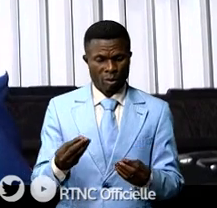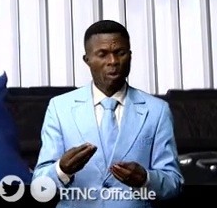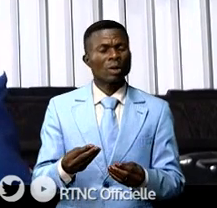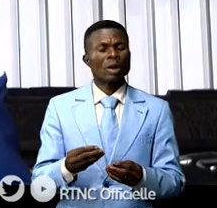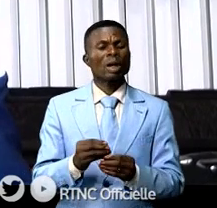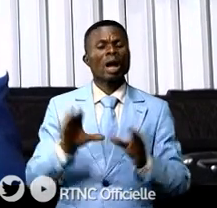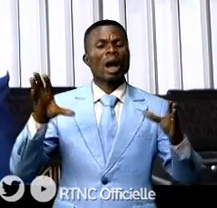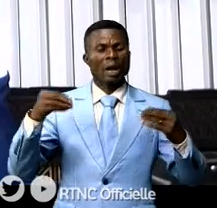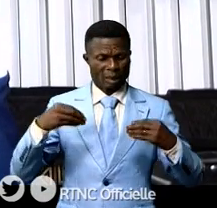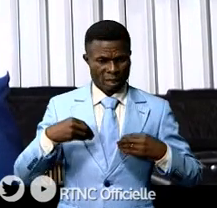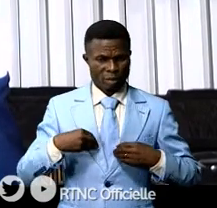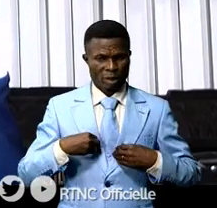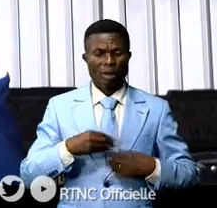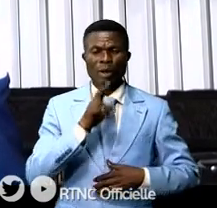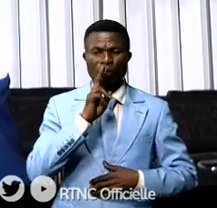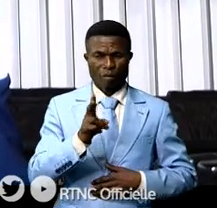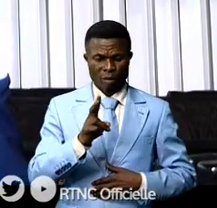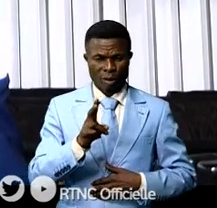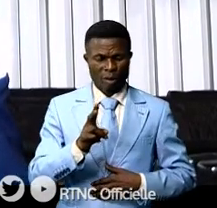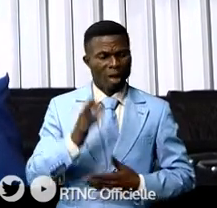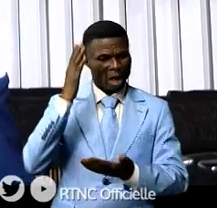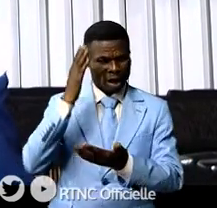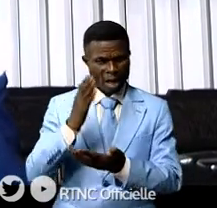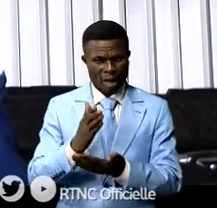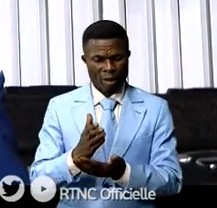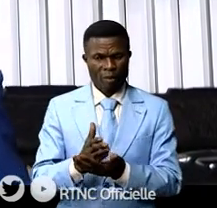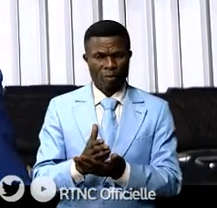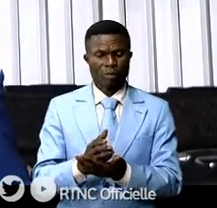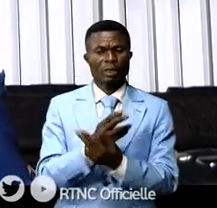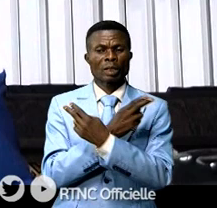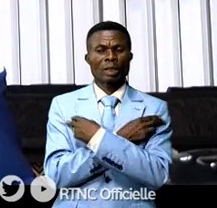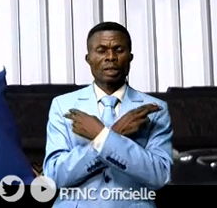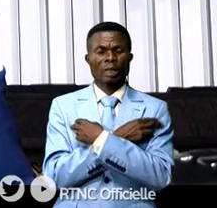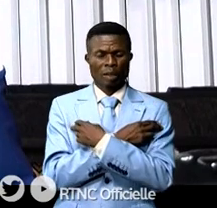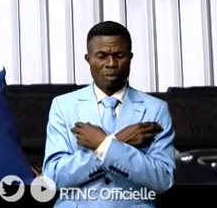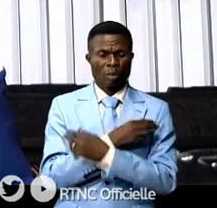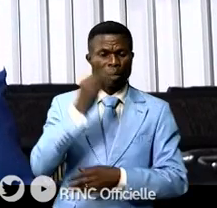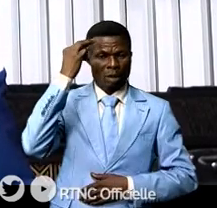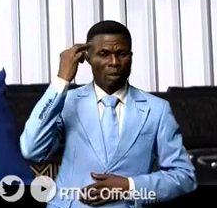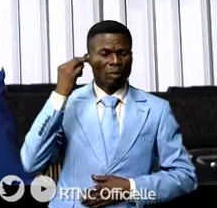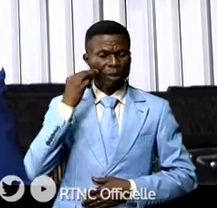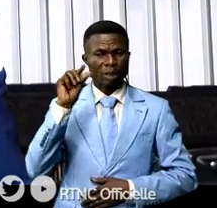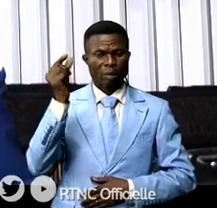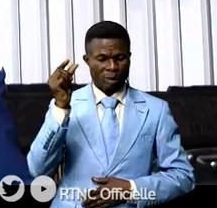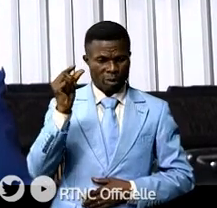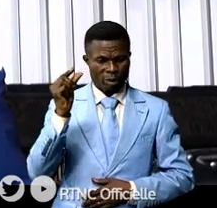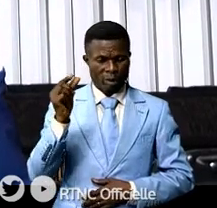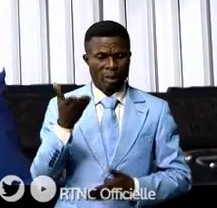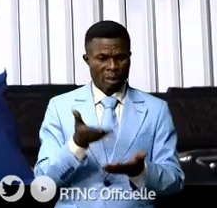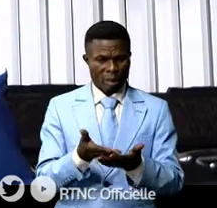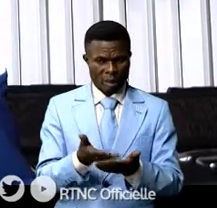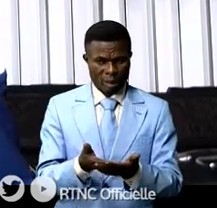favorablement à la requête de son excellence monsieur le ministre de Mines afin qu'ils accompagnent